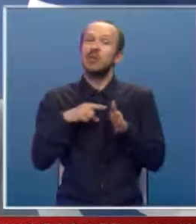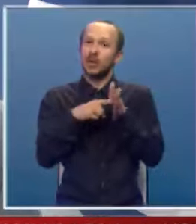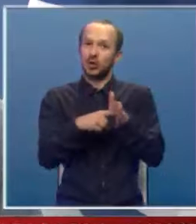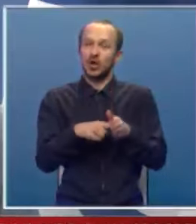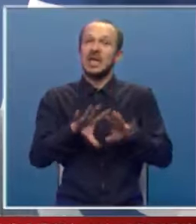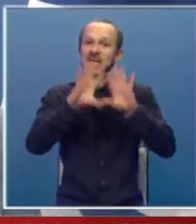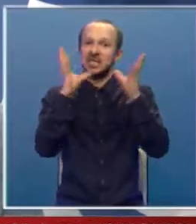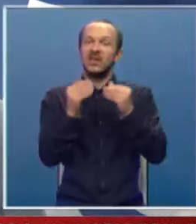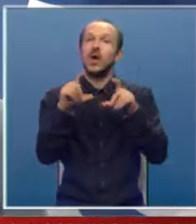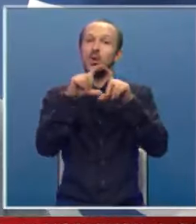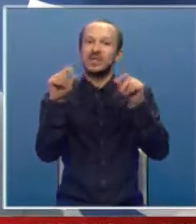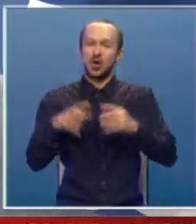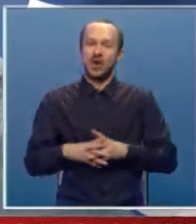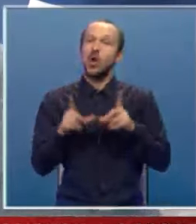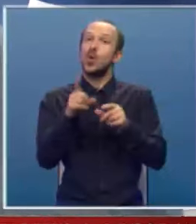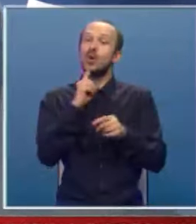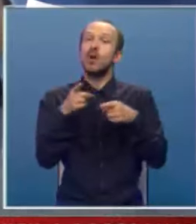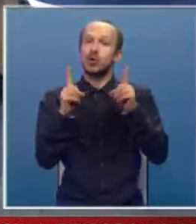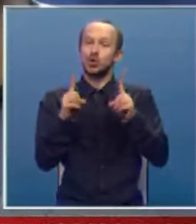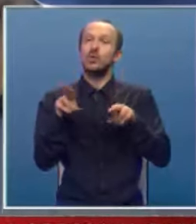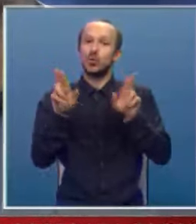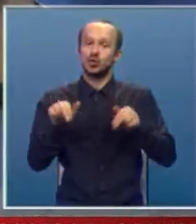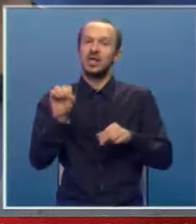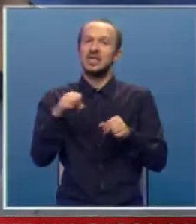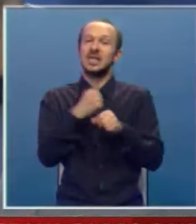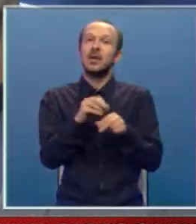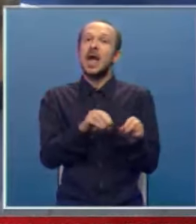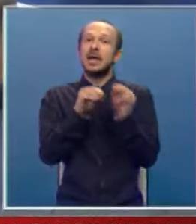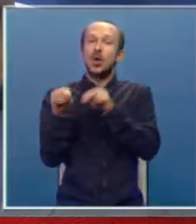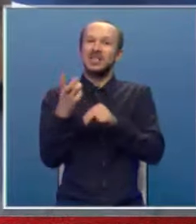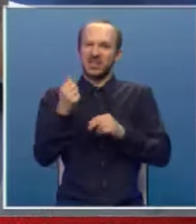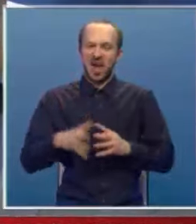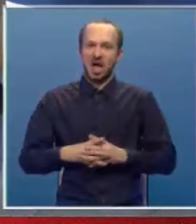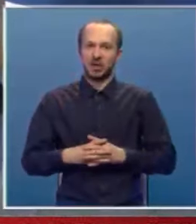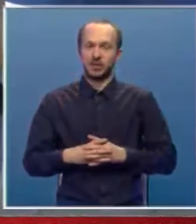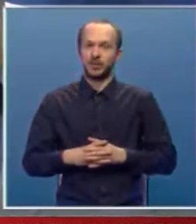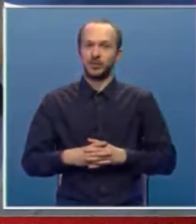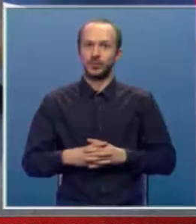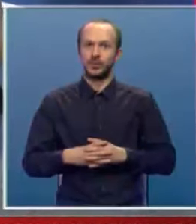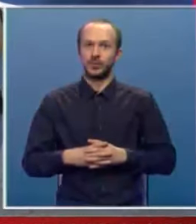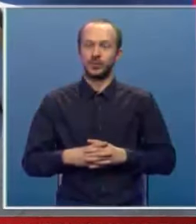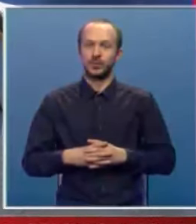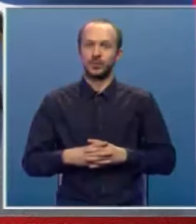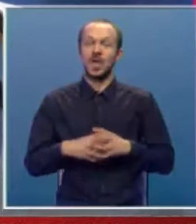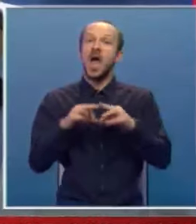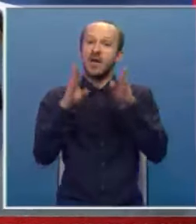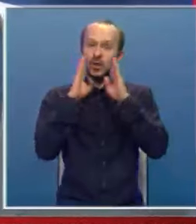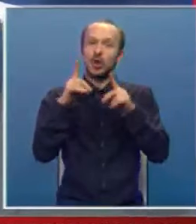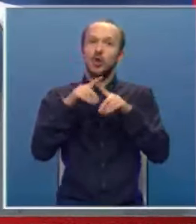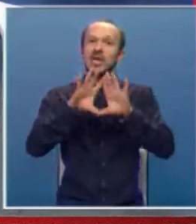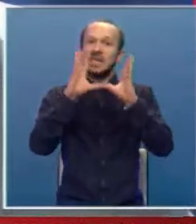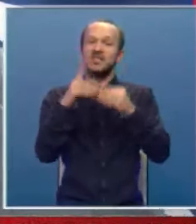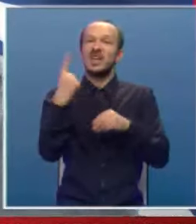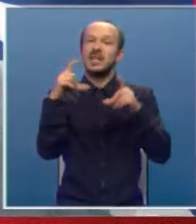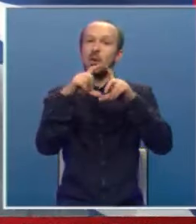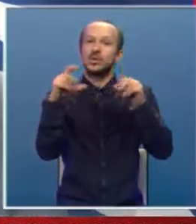Za sve ustanove u kojima postoji mogućnost da se izvrši relokacija sredstava, a vjerujte da je to sve jedna ova